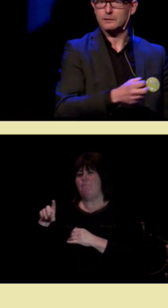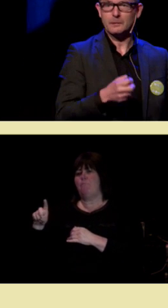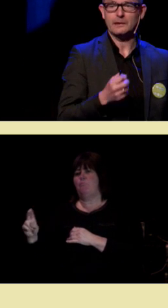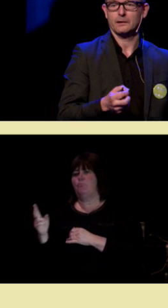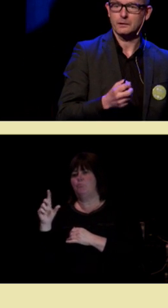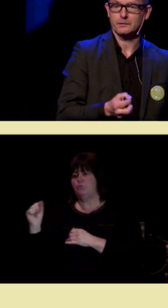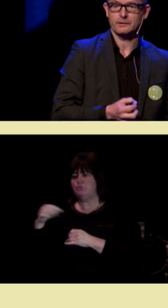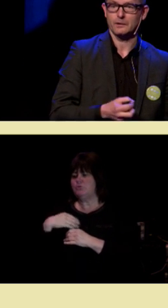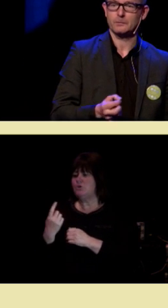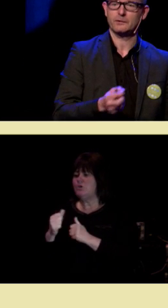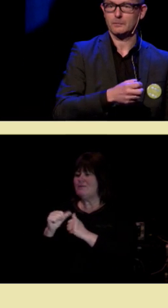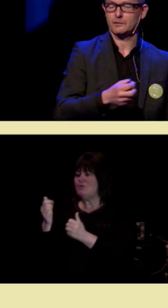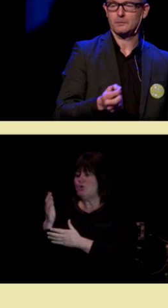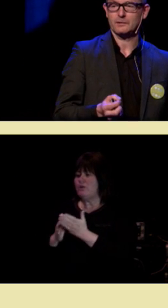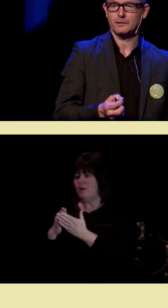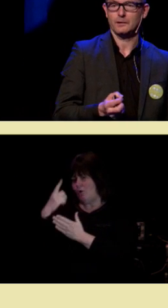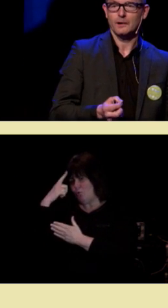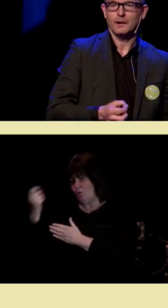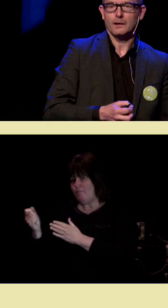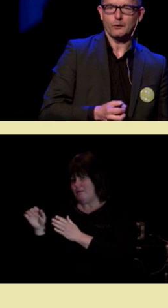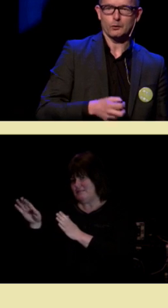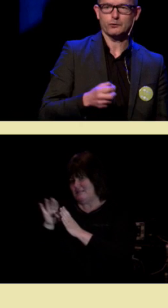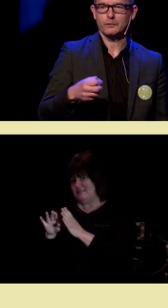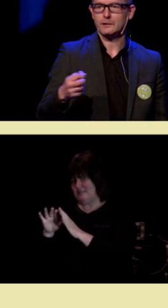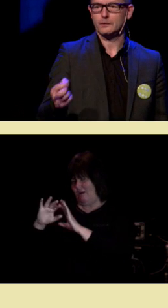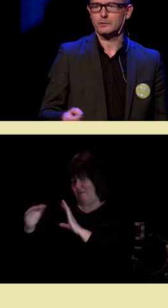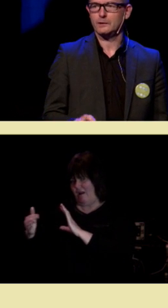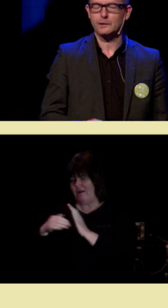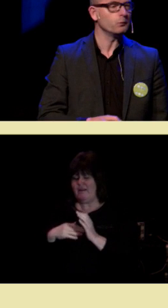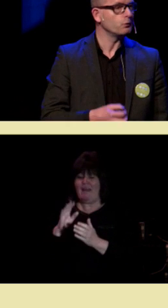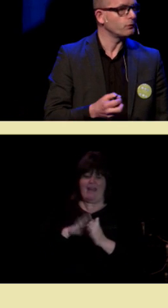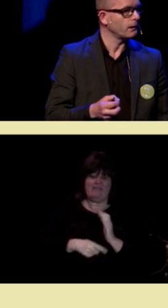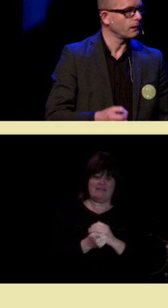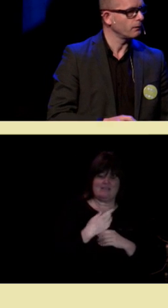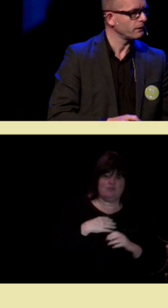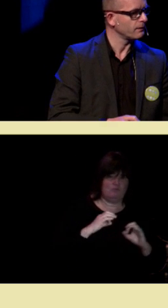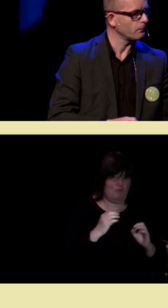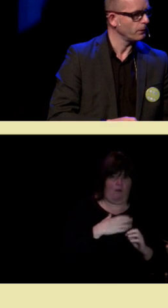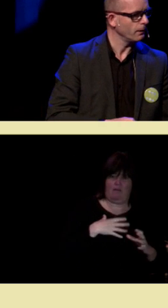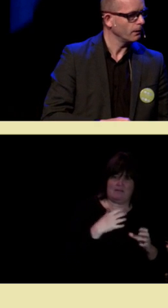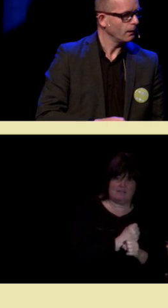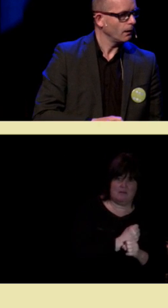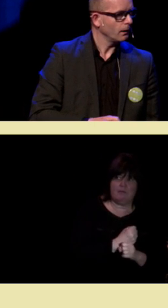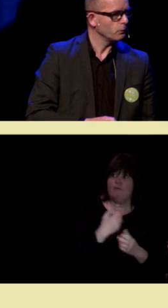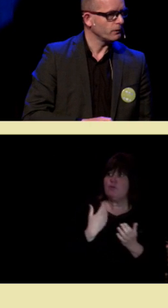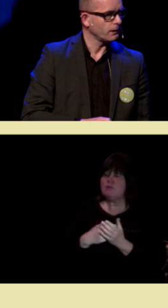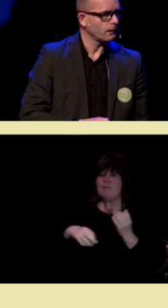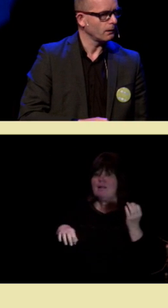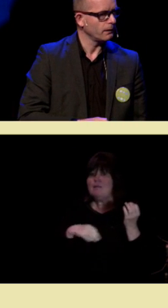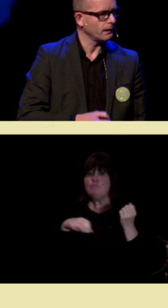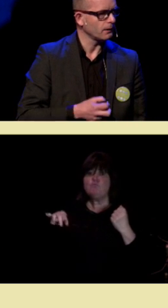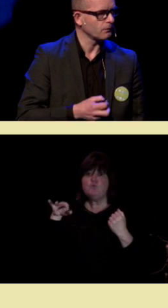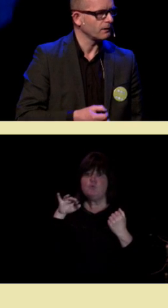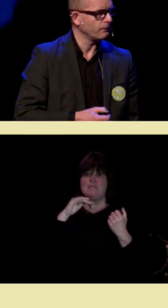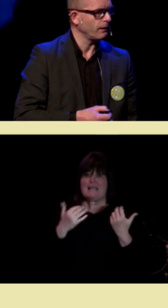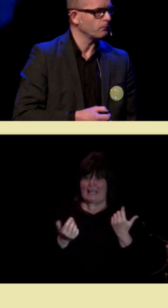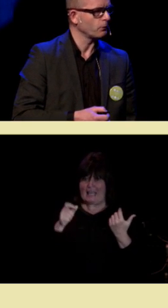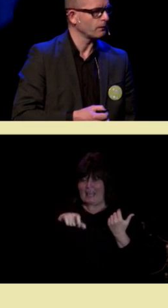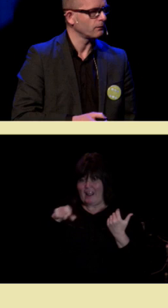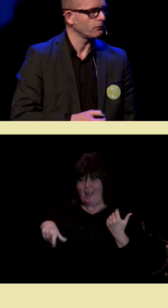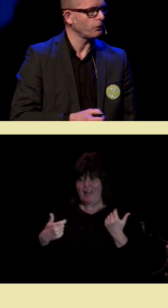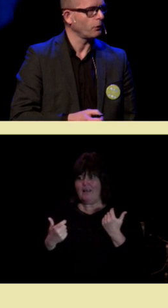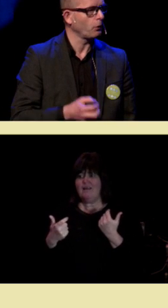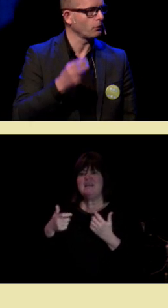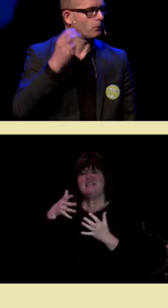studenter som ikke har hatt eksamen samme semester, og så videre og så videre. Musikere, for eksempel. Musikere har i gjennomsnitt 5